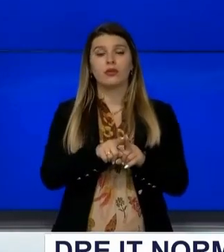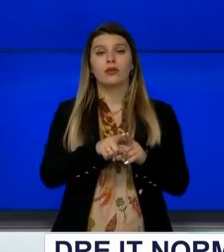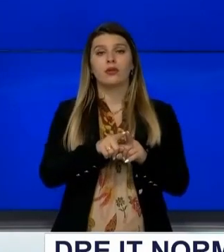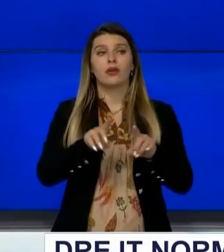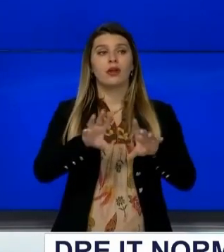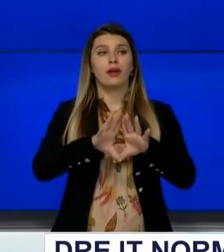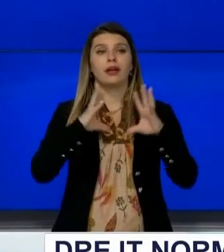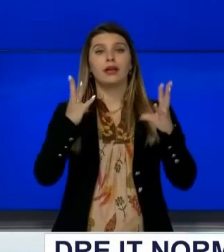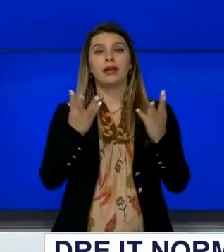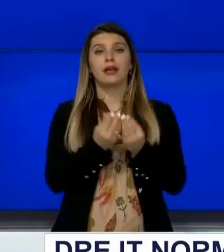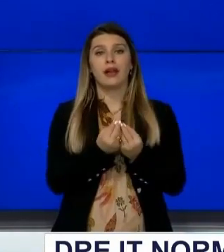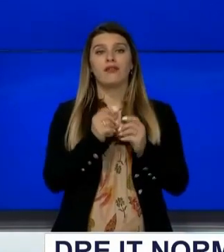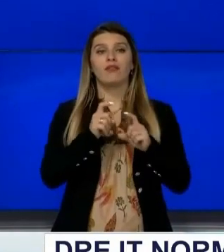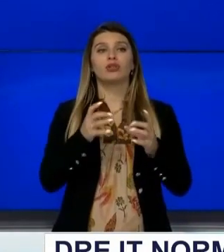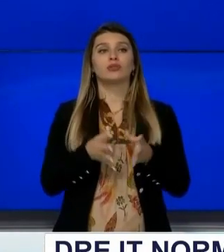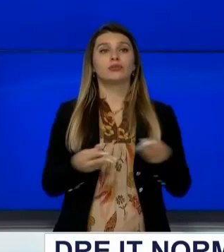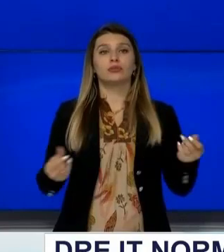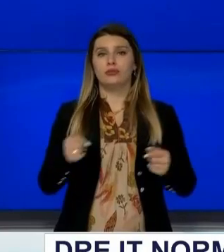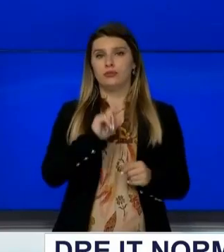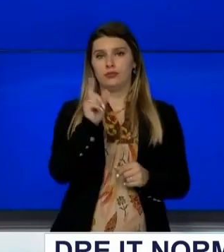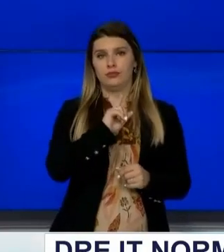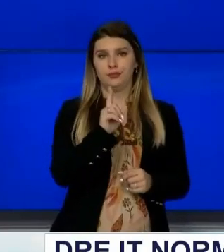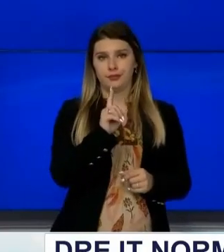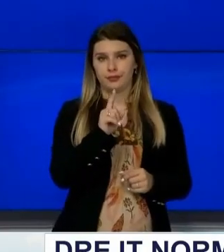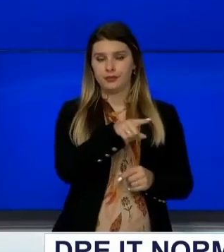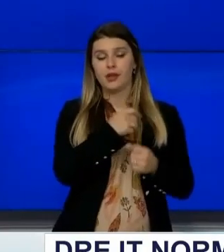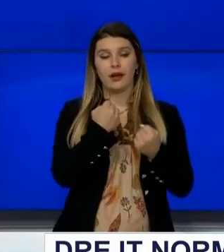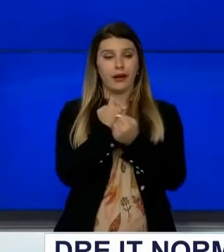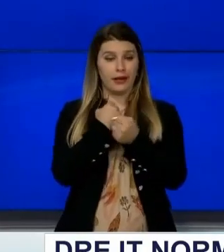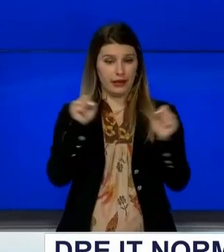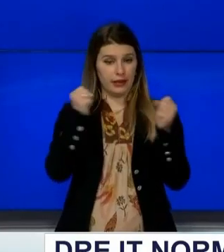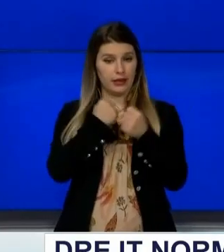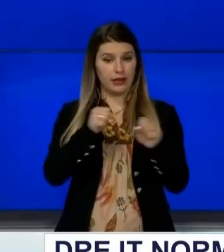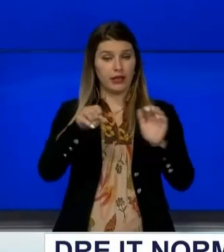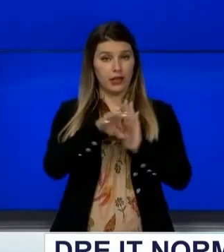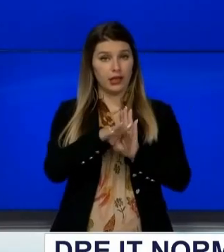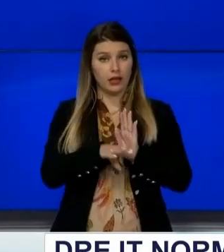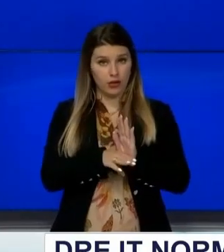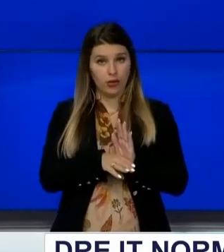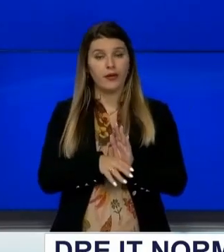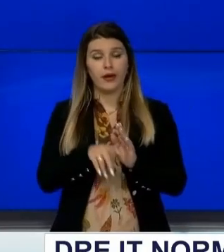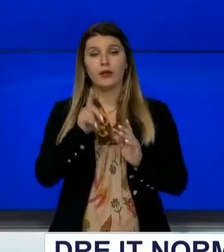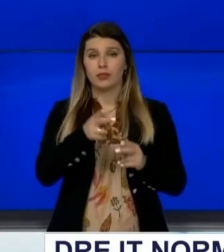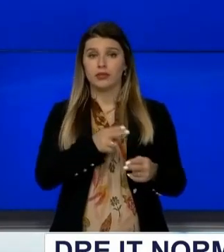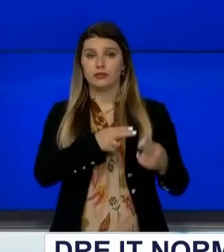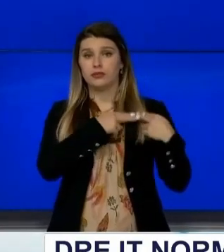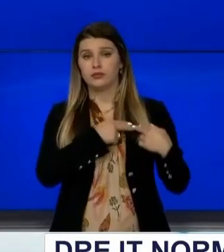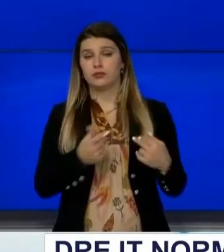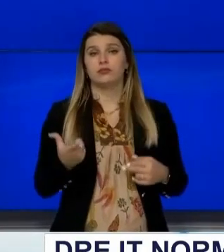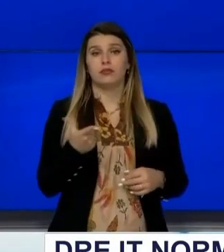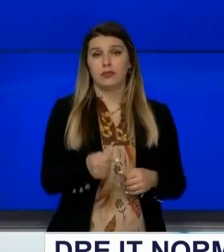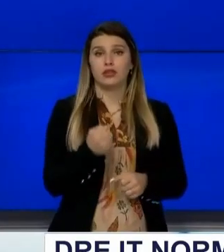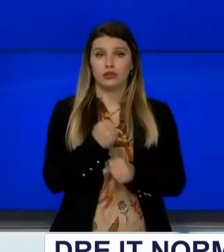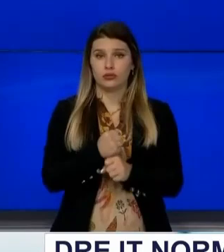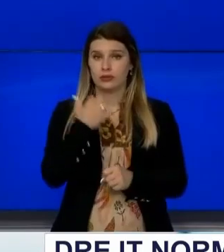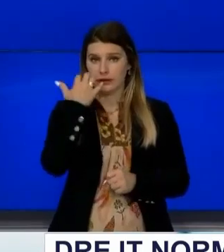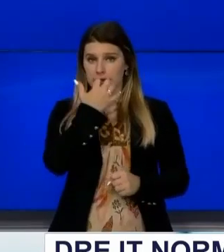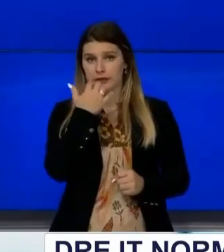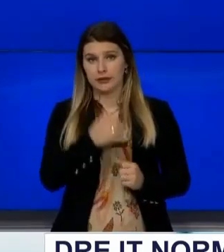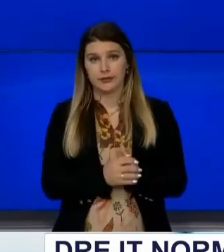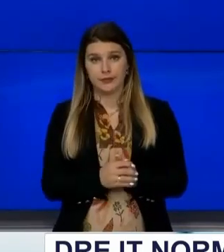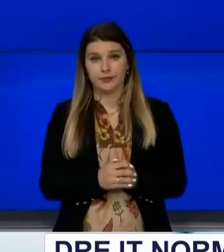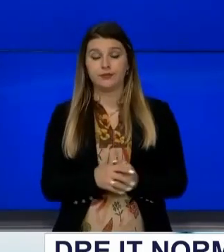tërseshën të virusit Lirimi i masave në ngarkon me përgjysi shtes Odheci shërbimit